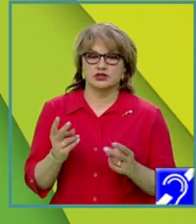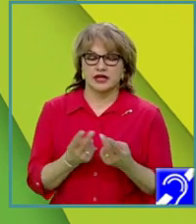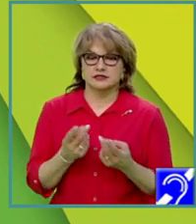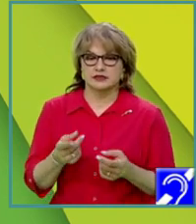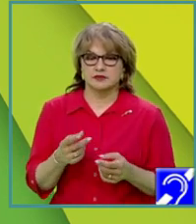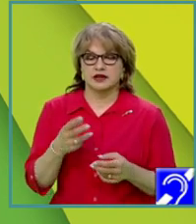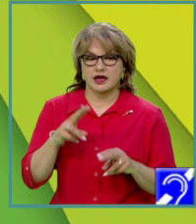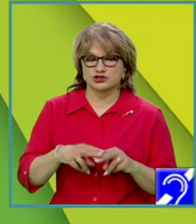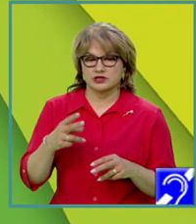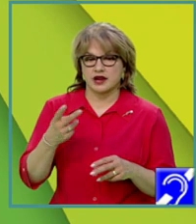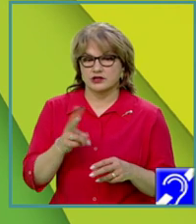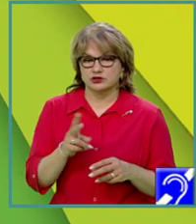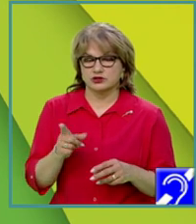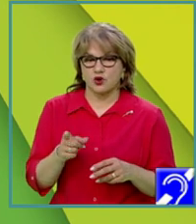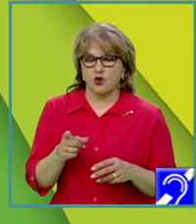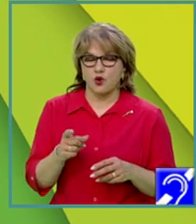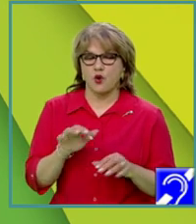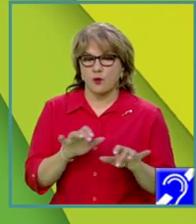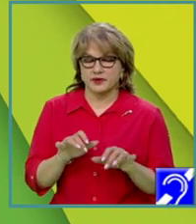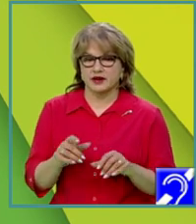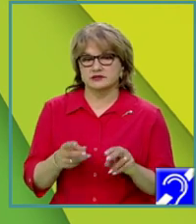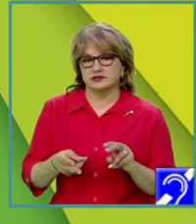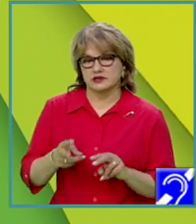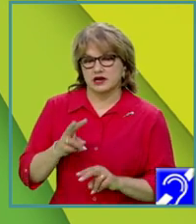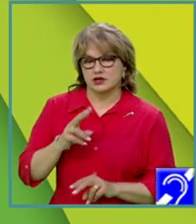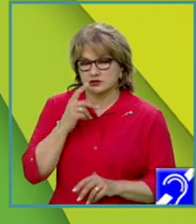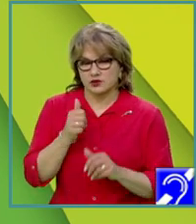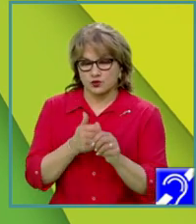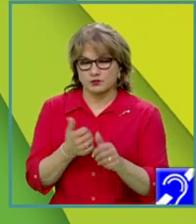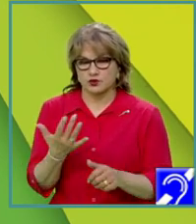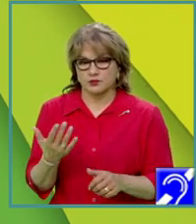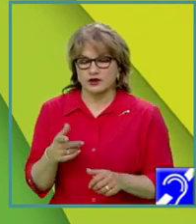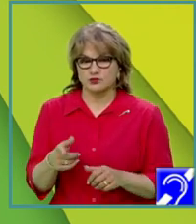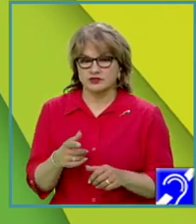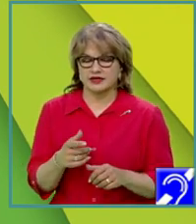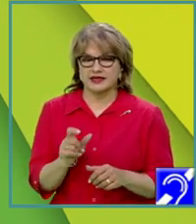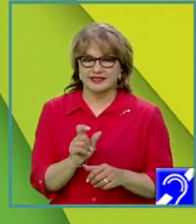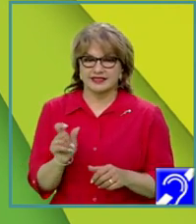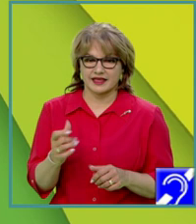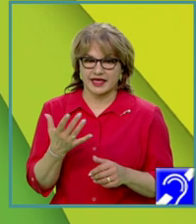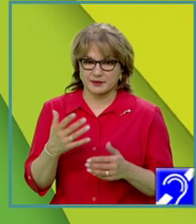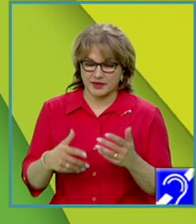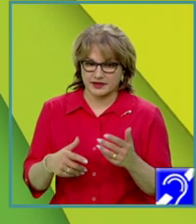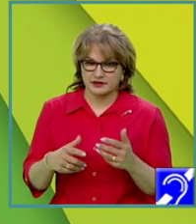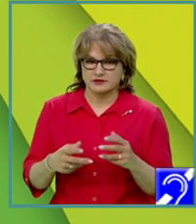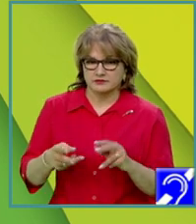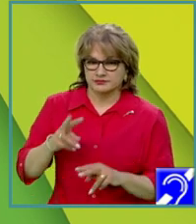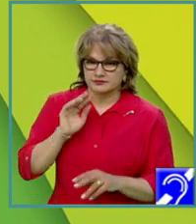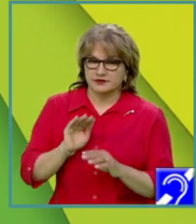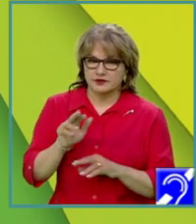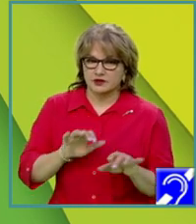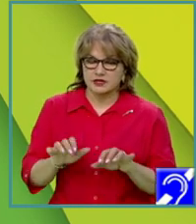celelalte două operații. Creștem, contorizăm numărul de termene ai secvenței și